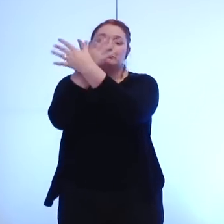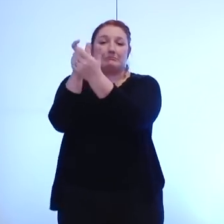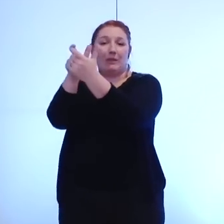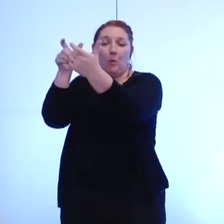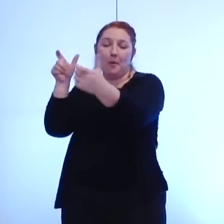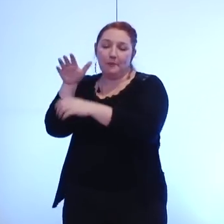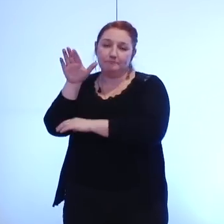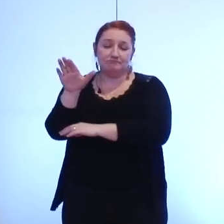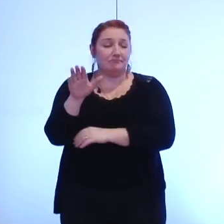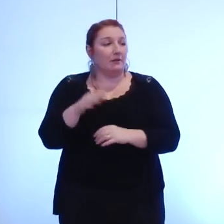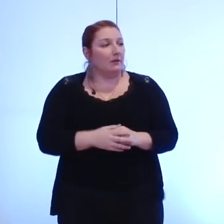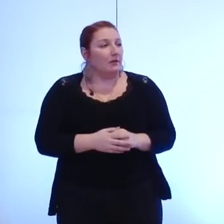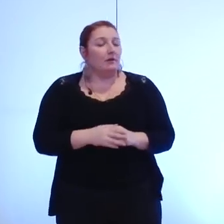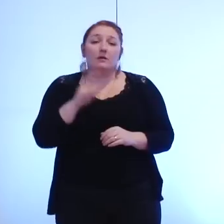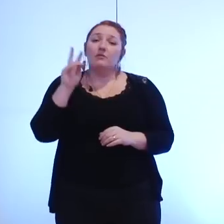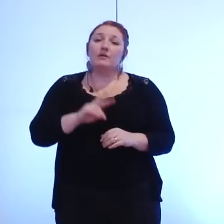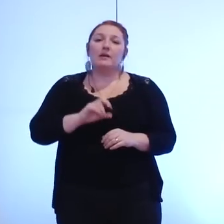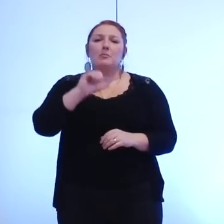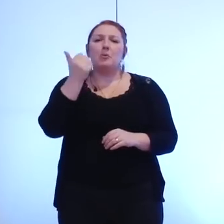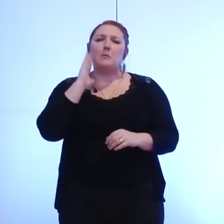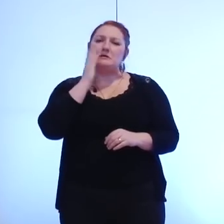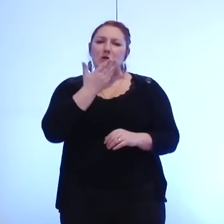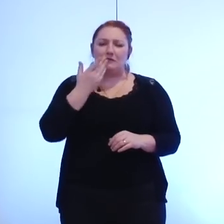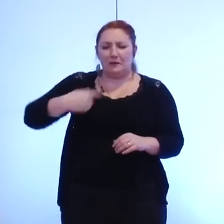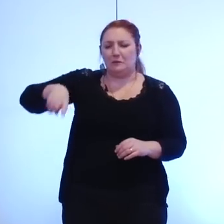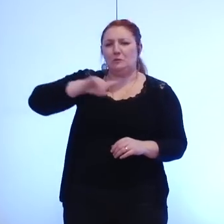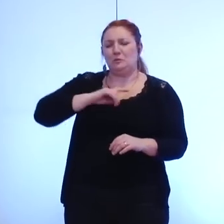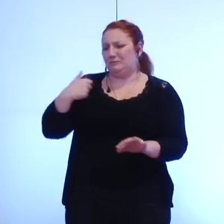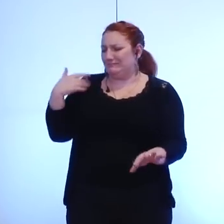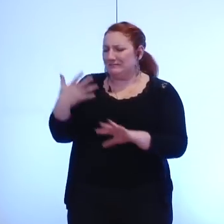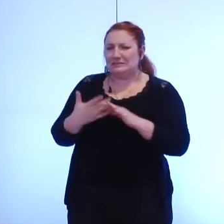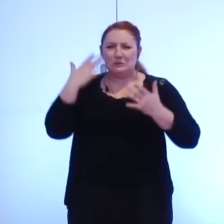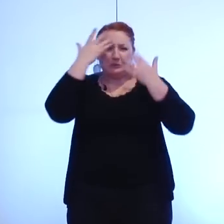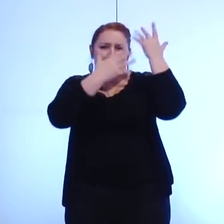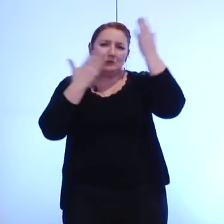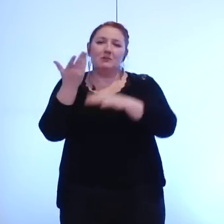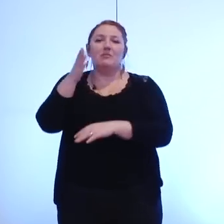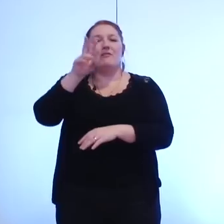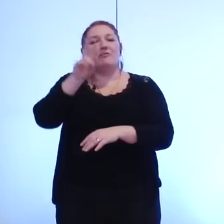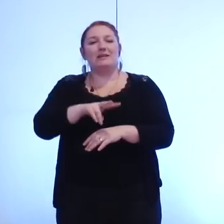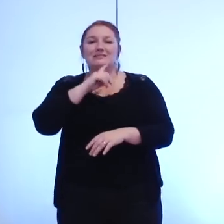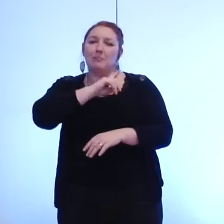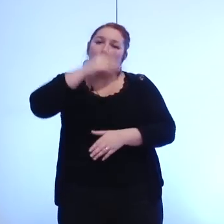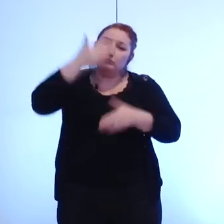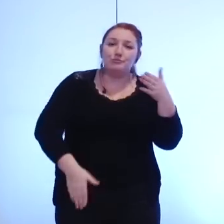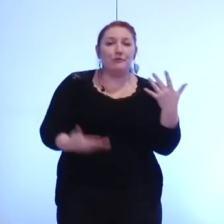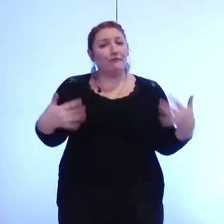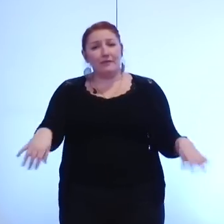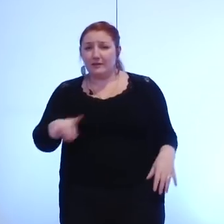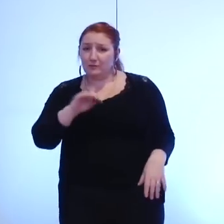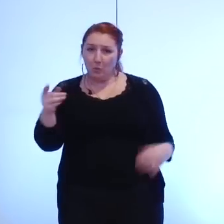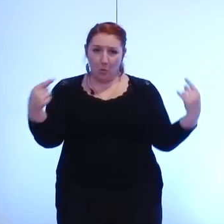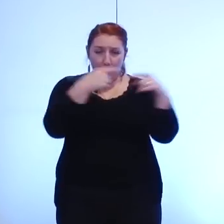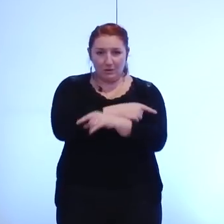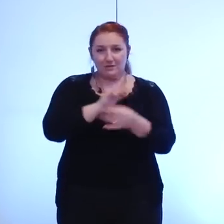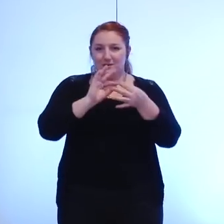aboutissement même s'il nous a tous beaucoup préoccupés ces derniers mois c'est le début d'une nouvelle histoire de l'intercommunalité